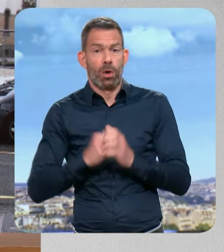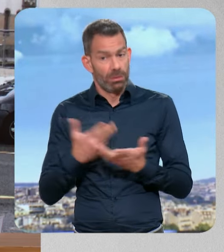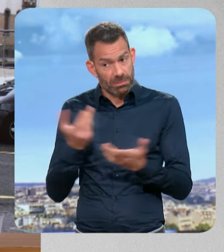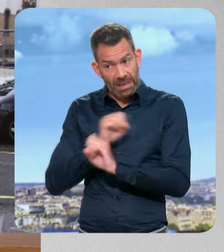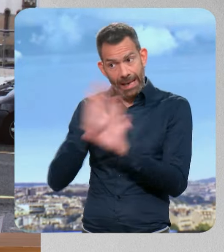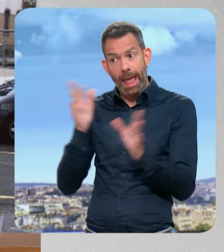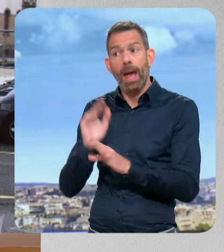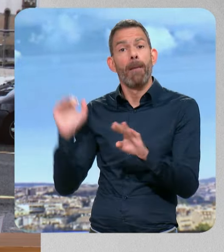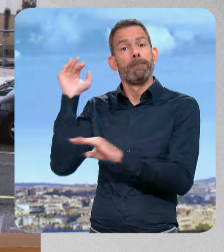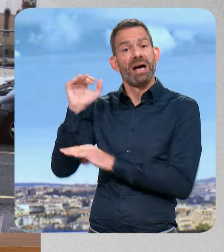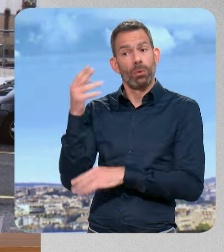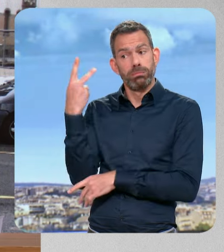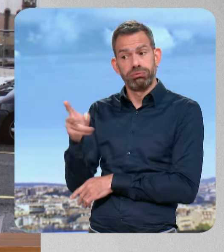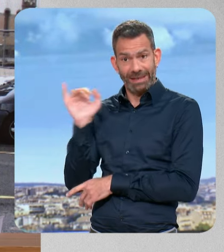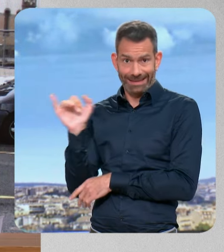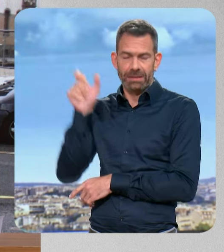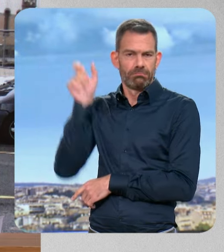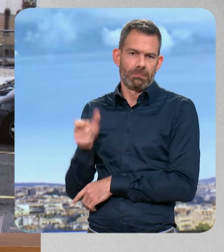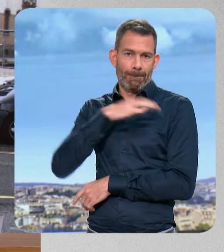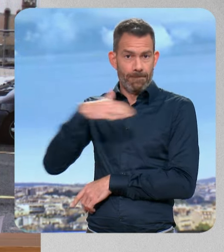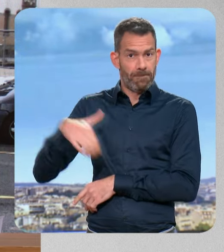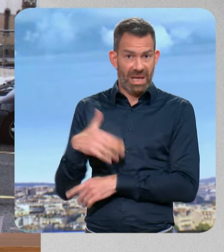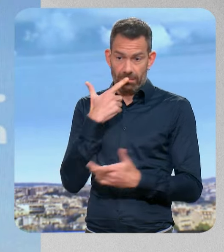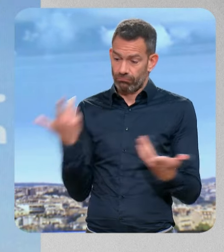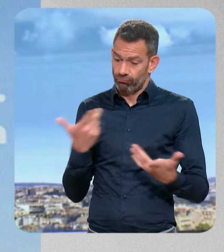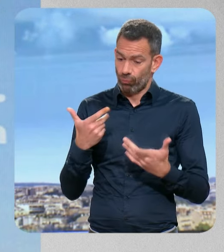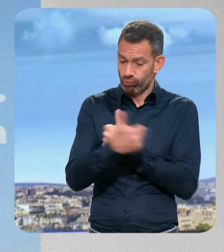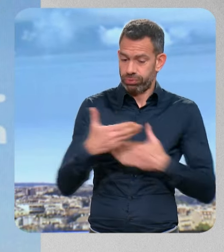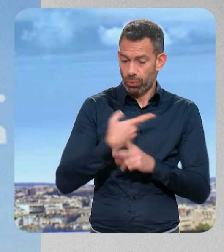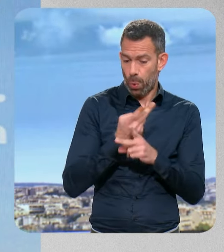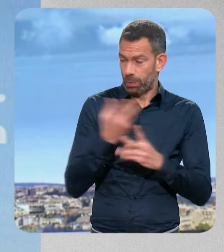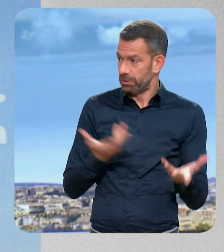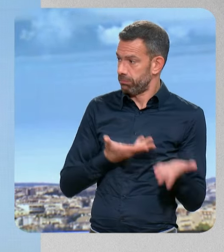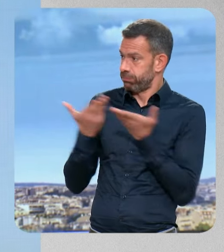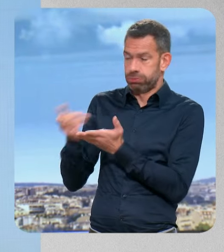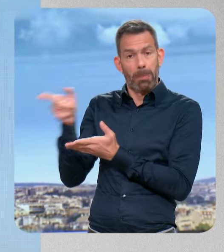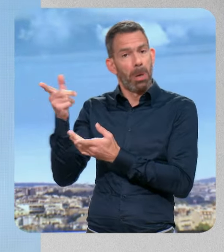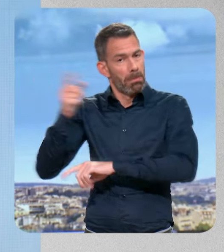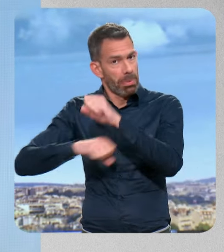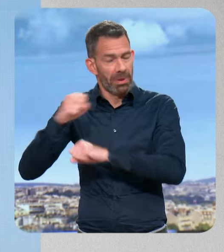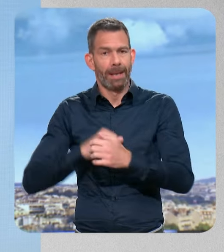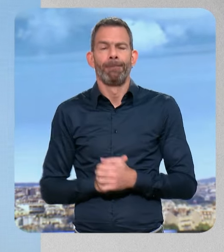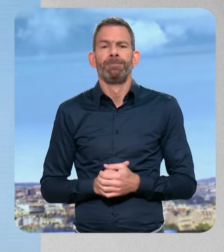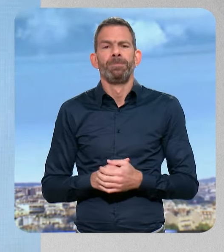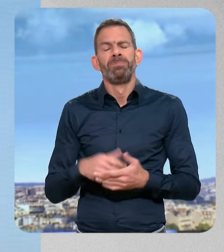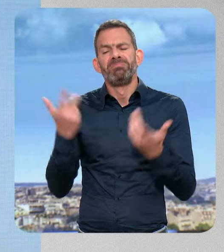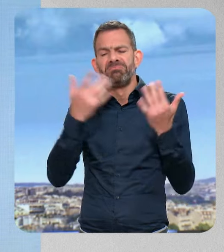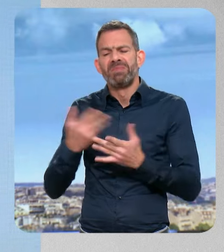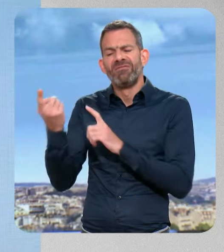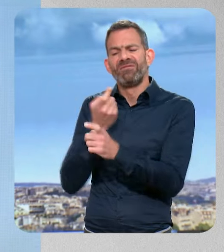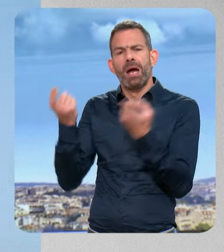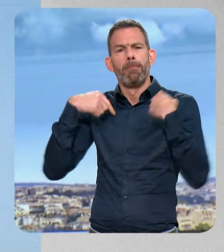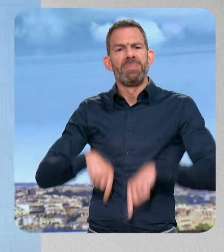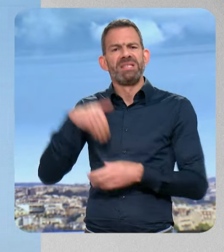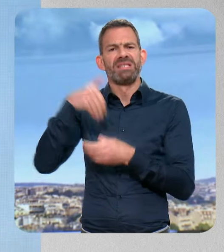municipales, ce sont les maires. On mettra à leur disposition une boîte à outils à laquelle ils pourront recourir. Selon des chiffres du ministère de l'Intérieur qui datent de fin 2021, il a